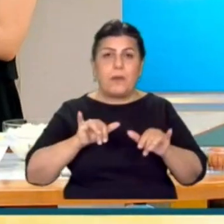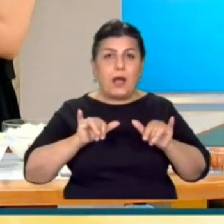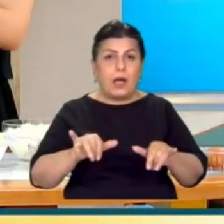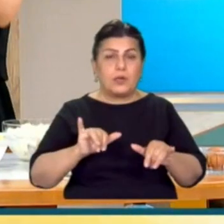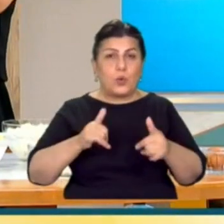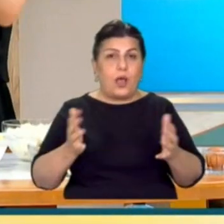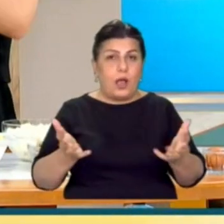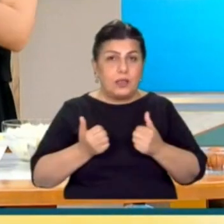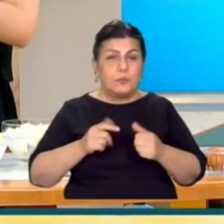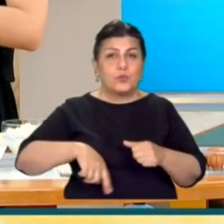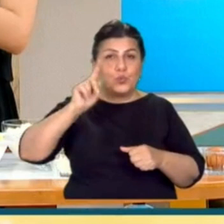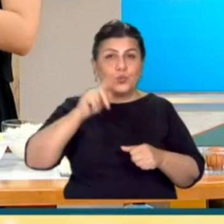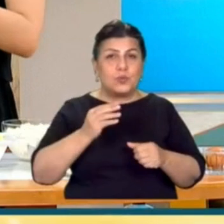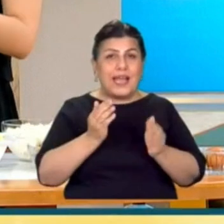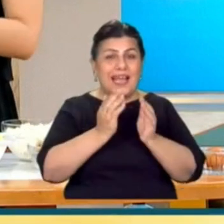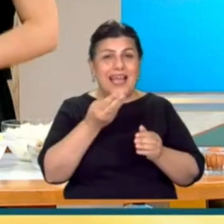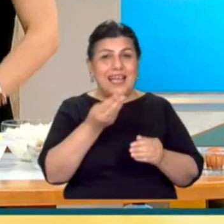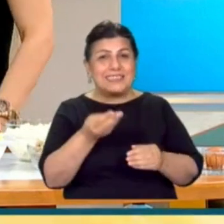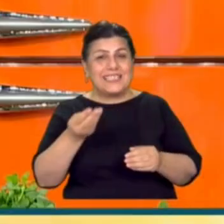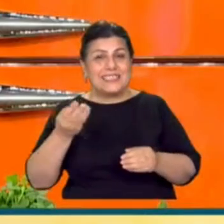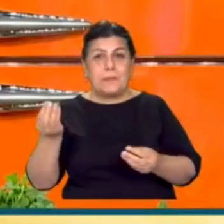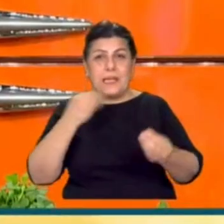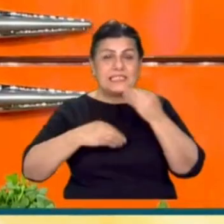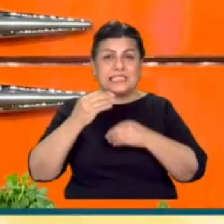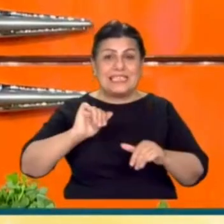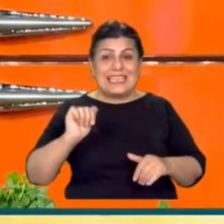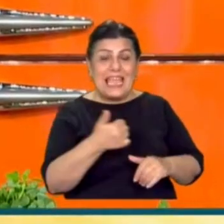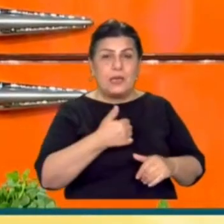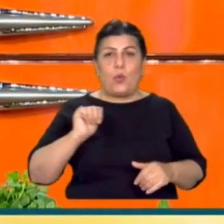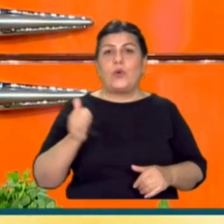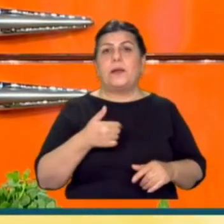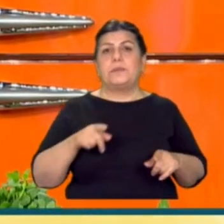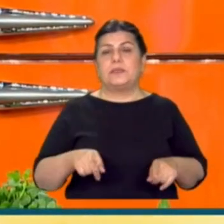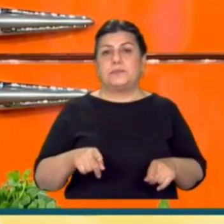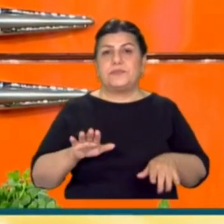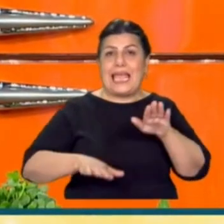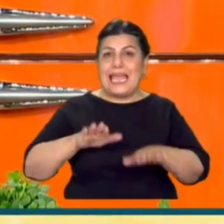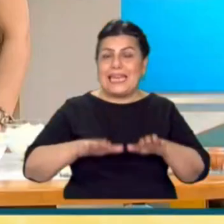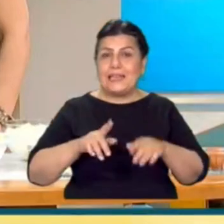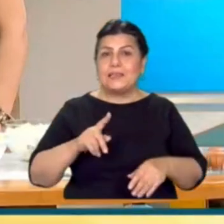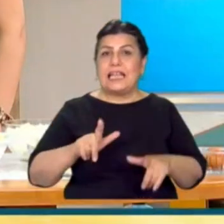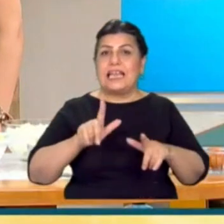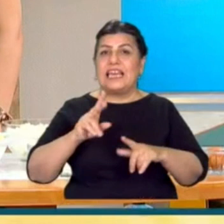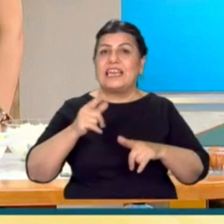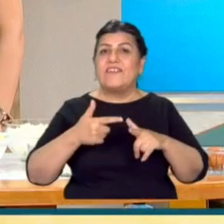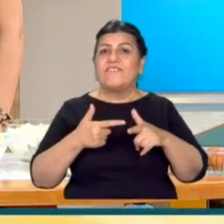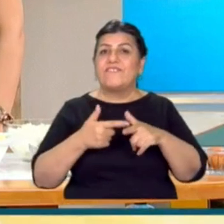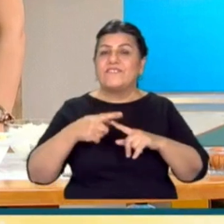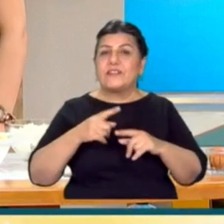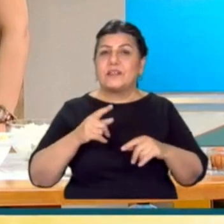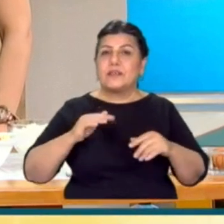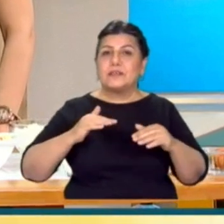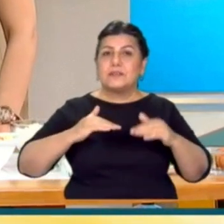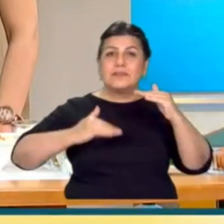alabilirsiniz. Ama gün içine yiyerek daha lifli gıdalar beslenerek. Yani besin değeri önemli aslında kalorinin. Evet. Burada besin değeri de lif oranı arttıkça gıdanın